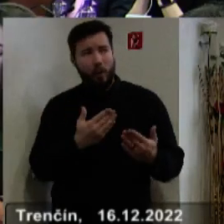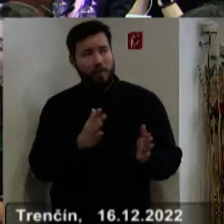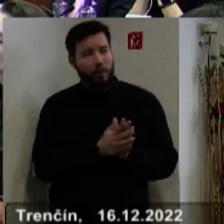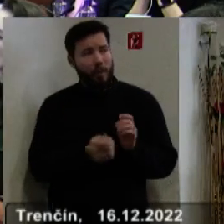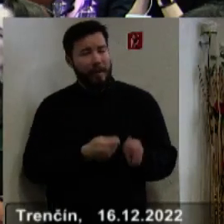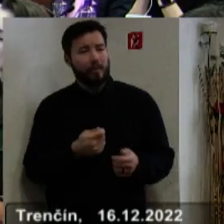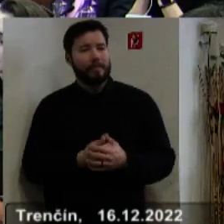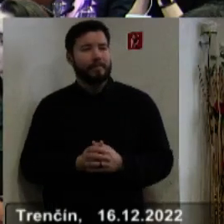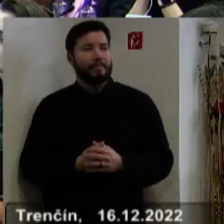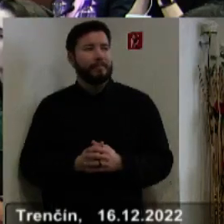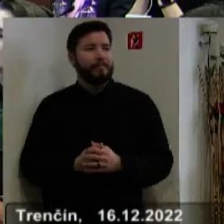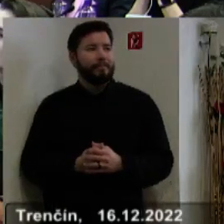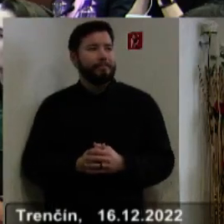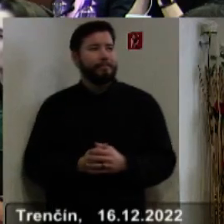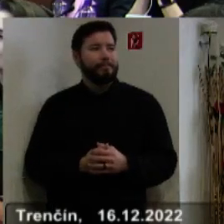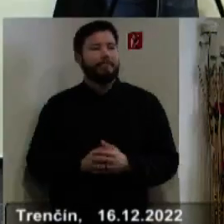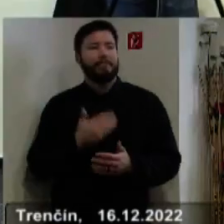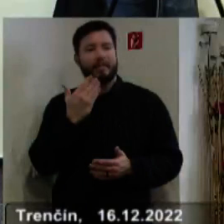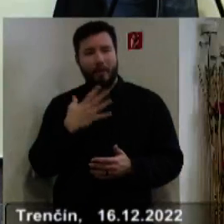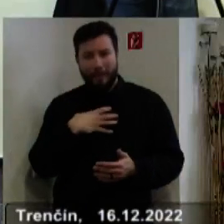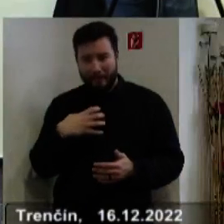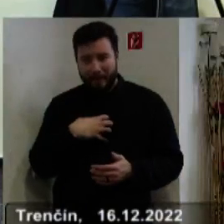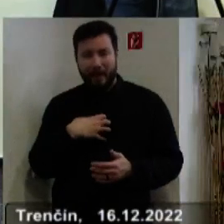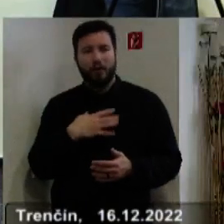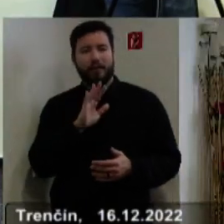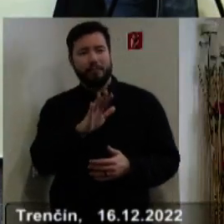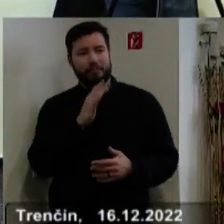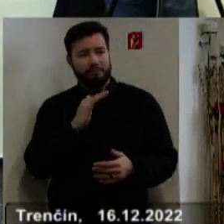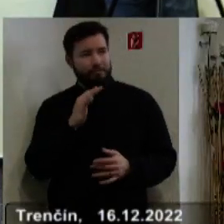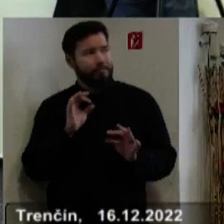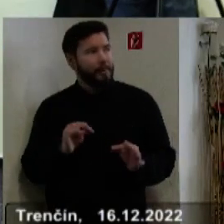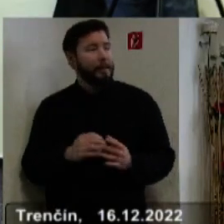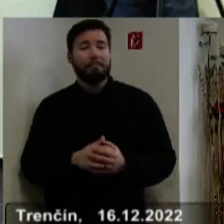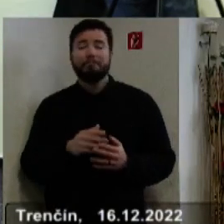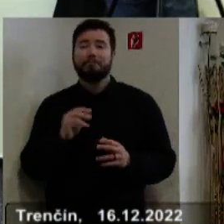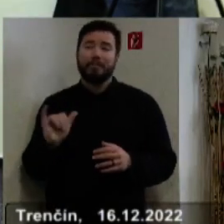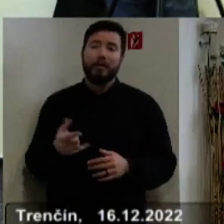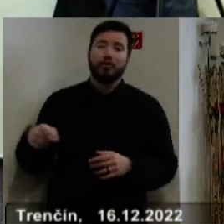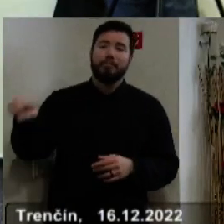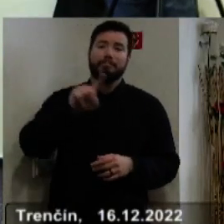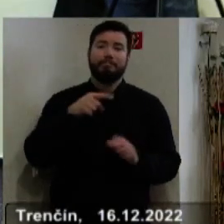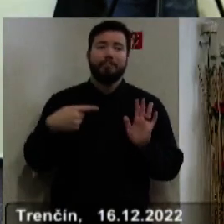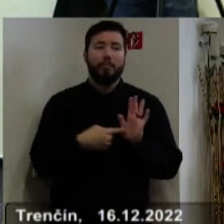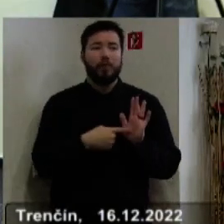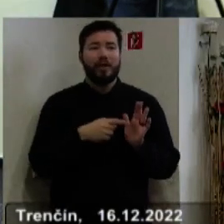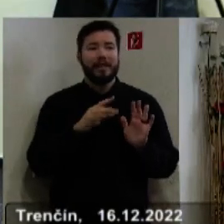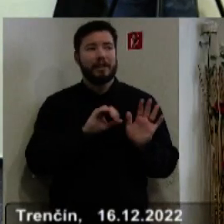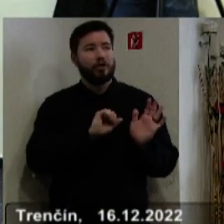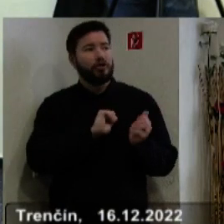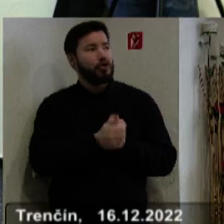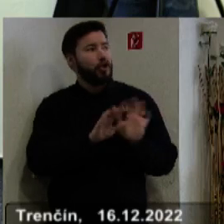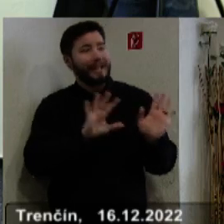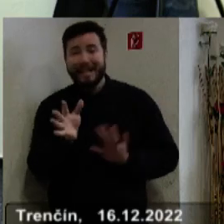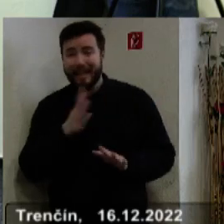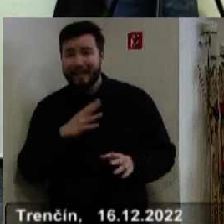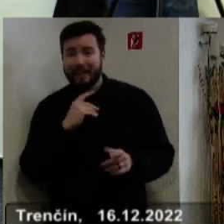ďakujem. Ďakujem pán primátor, veľmi pekne za príspevok, nech sa páči ešte niekto k tomuto bodu, číslo 10 na